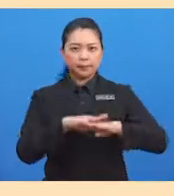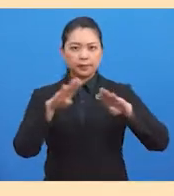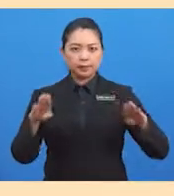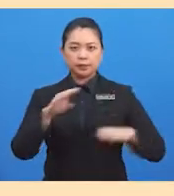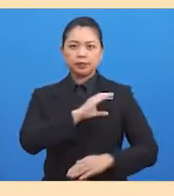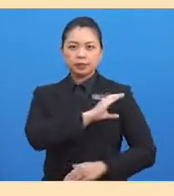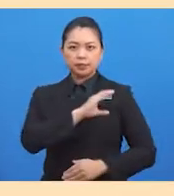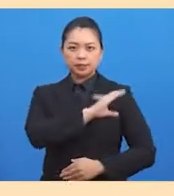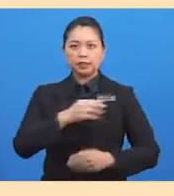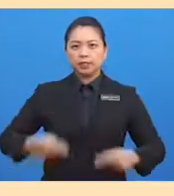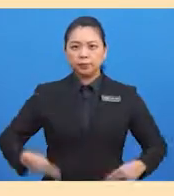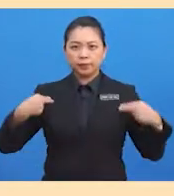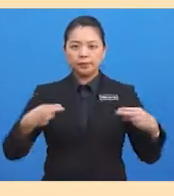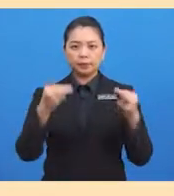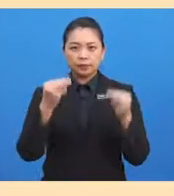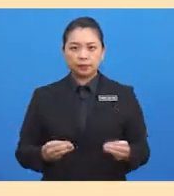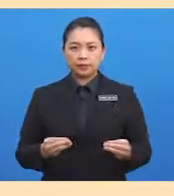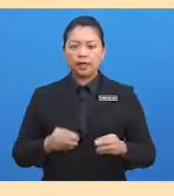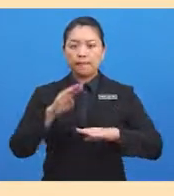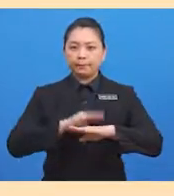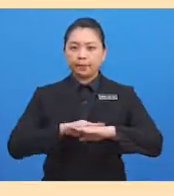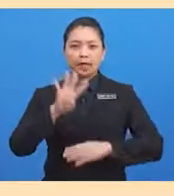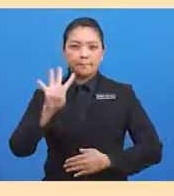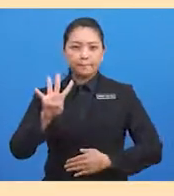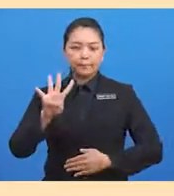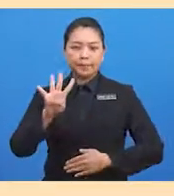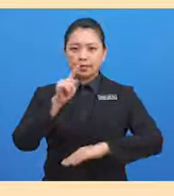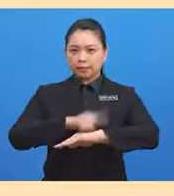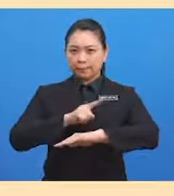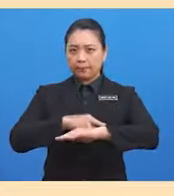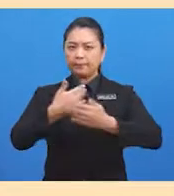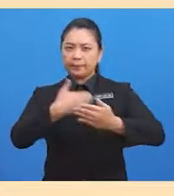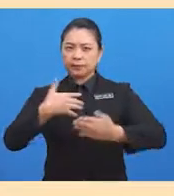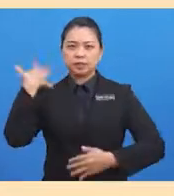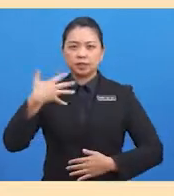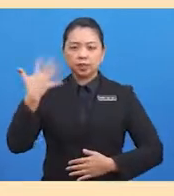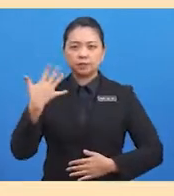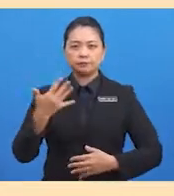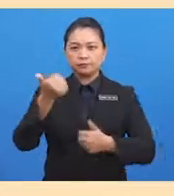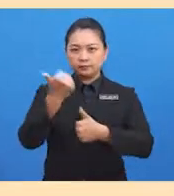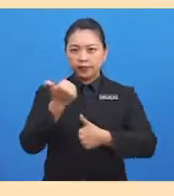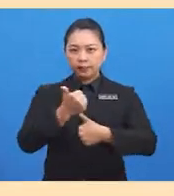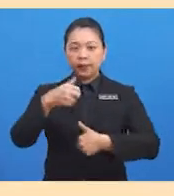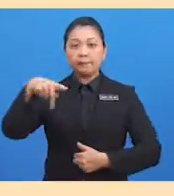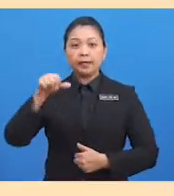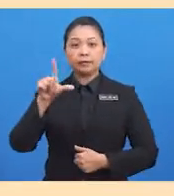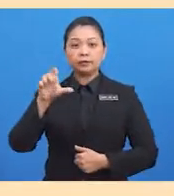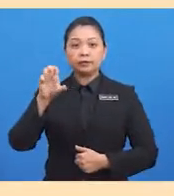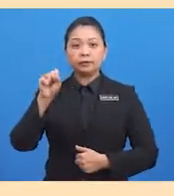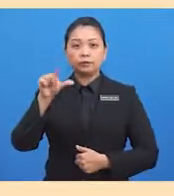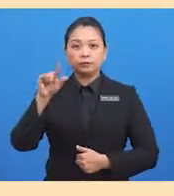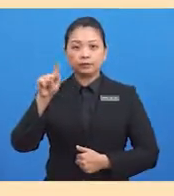ciri-ciri kehidupan manusia pada empat Zaman Prasejarah iaitu Zaman Paleolitik,